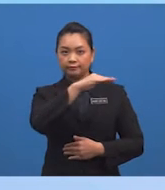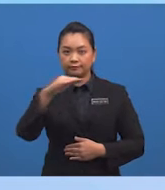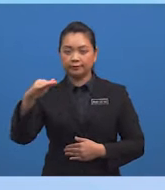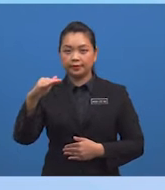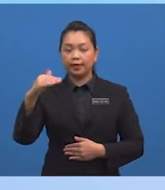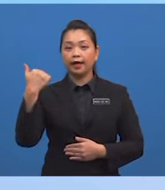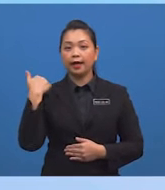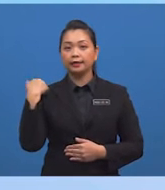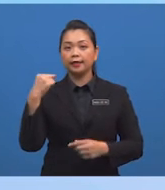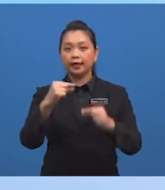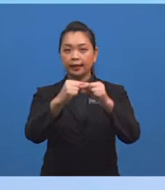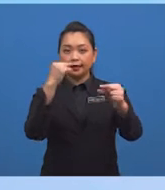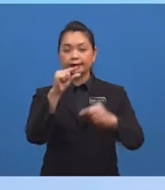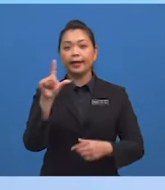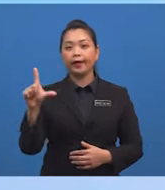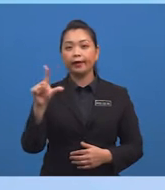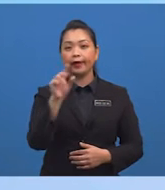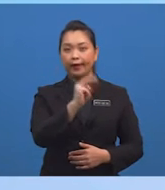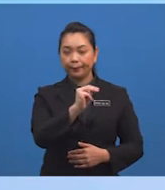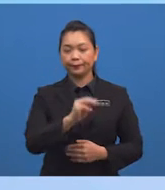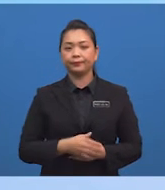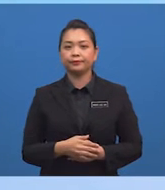lintang ialah garis LM